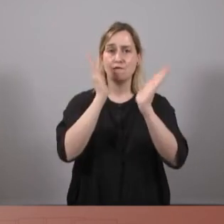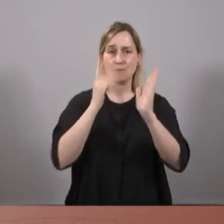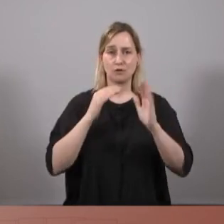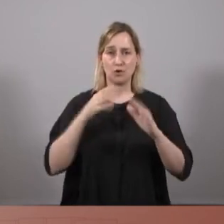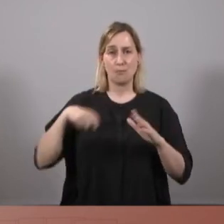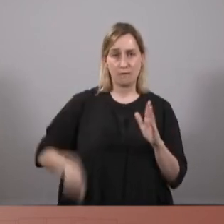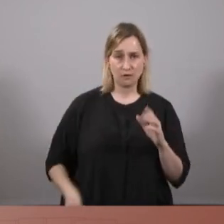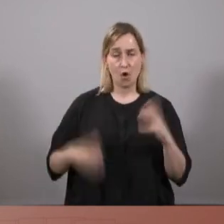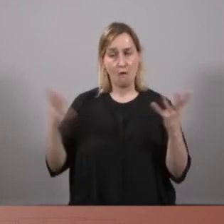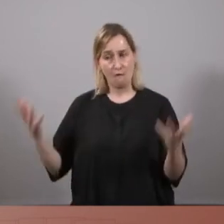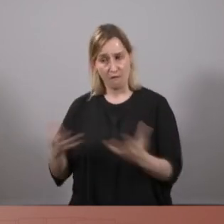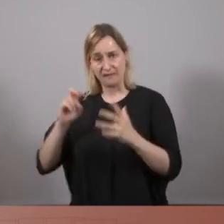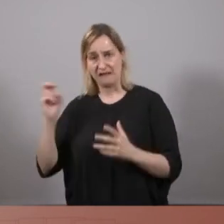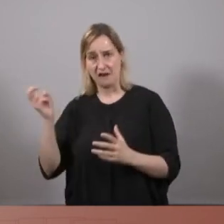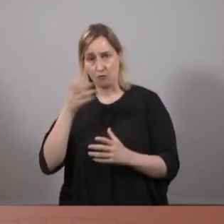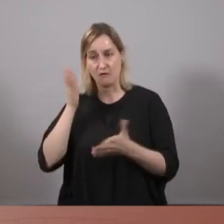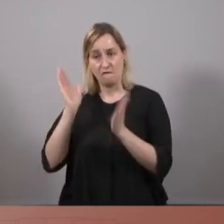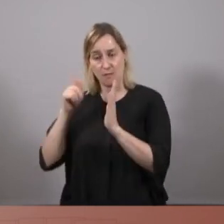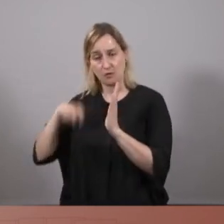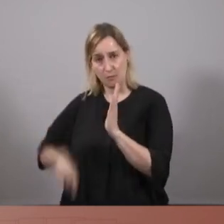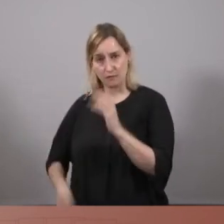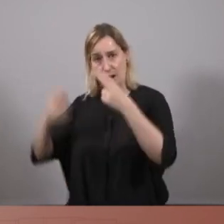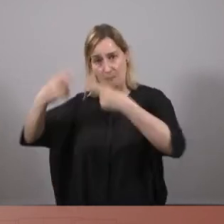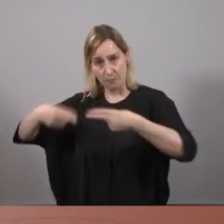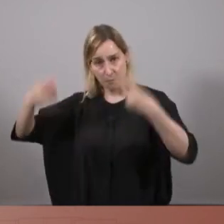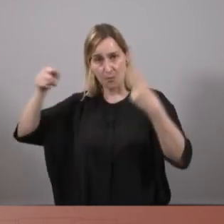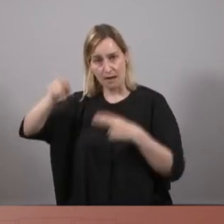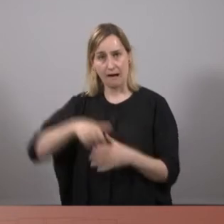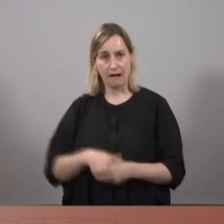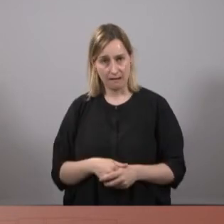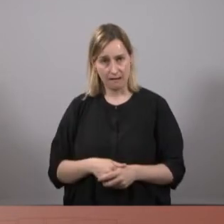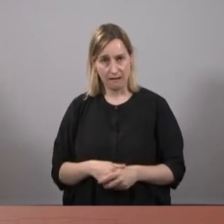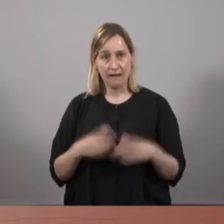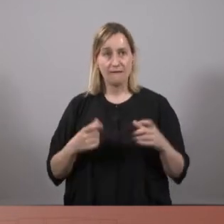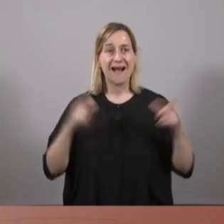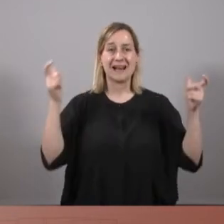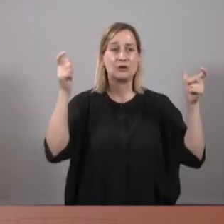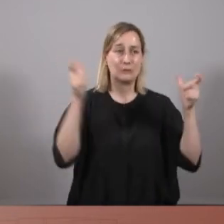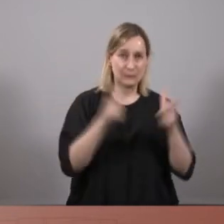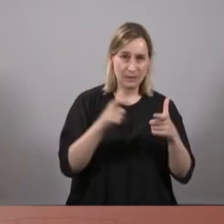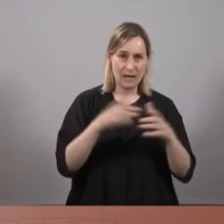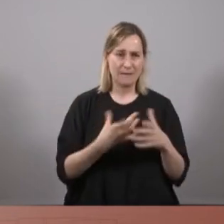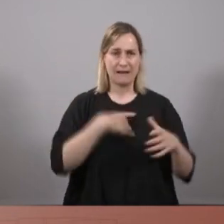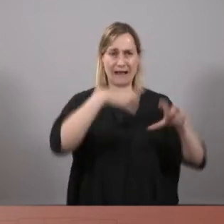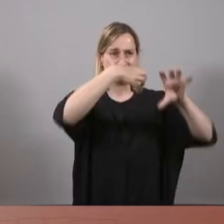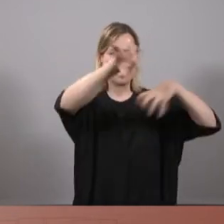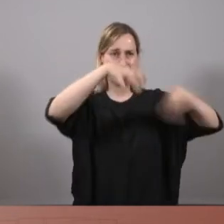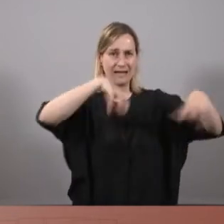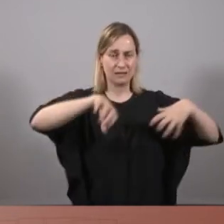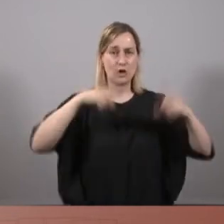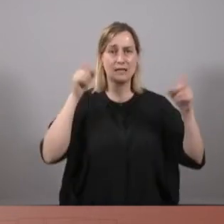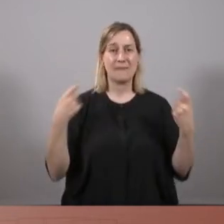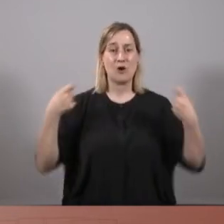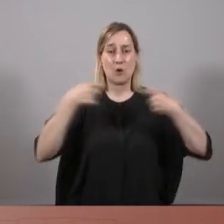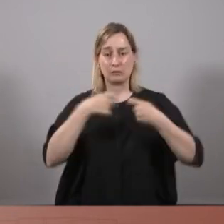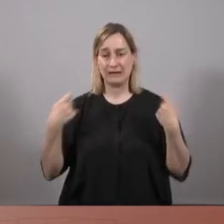fomentar i augmentar els recursos en la formació professional pública, que cal rebaixar ràtios per lluitar contra la segregació, així com desconcertar